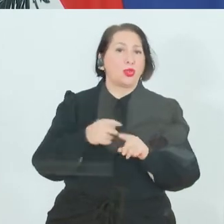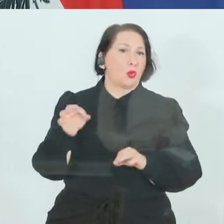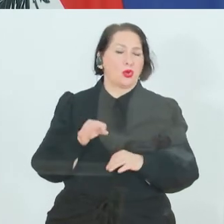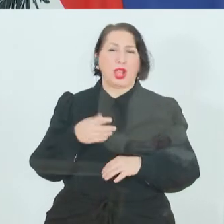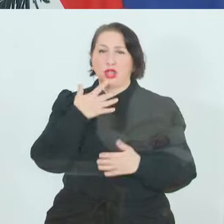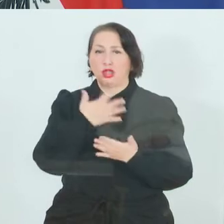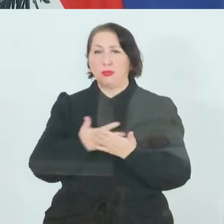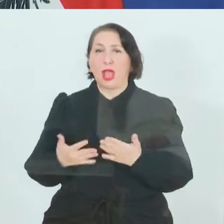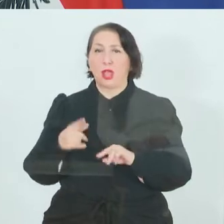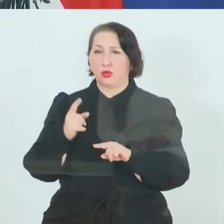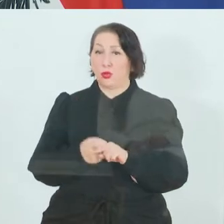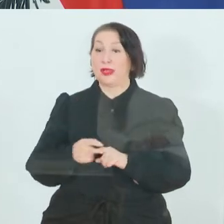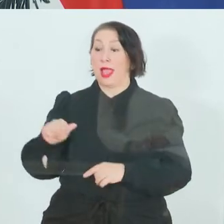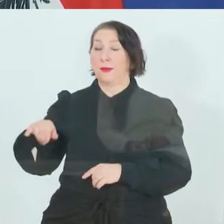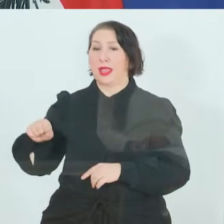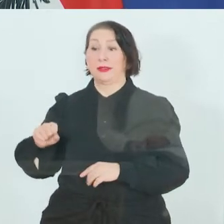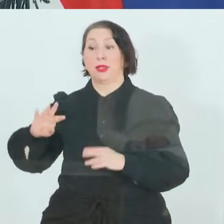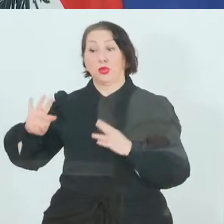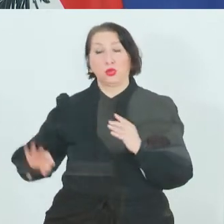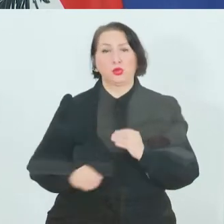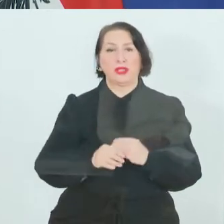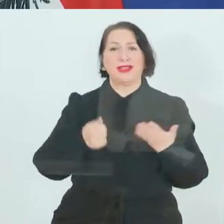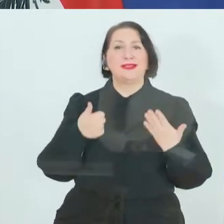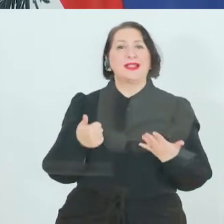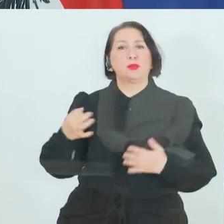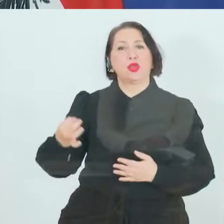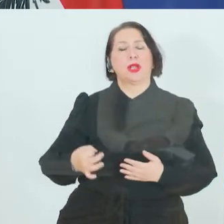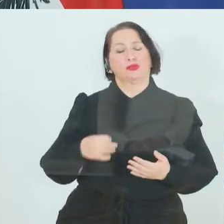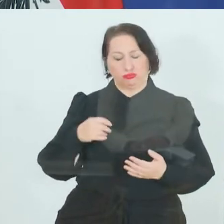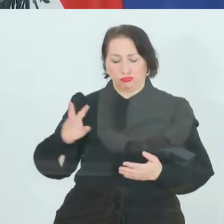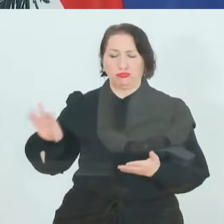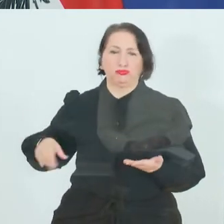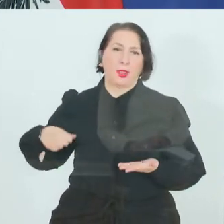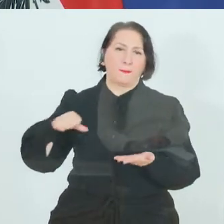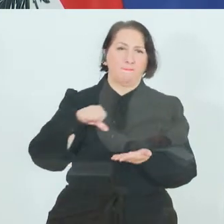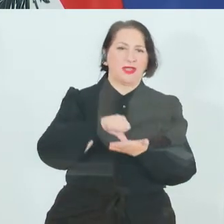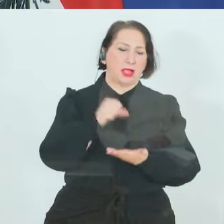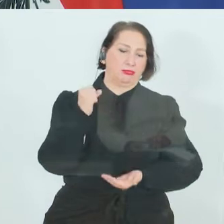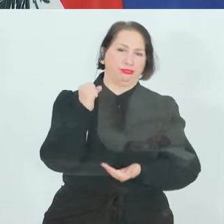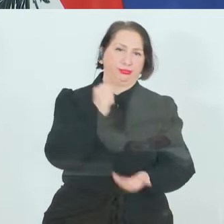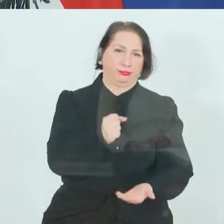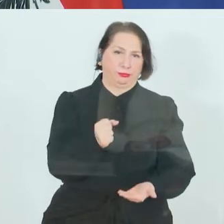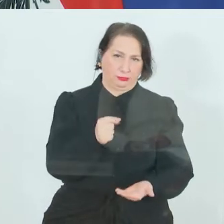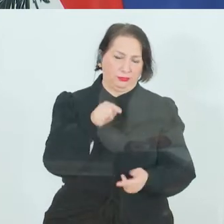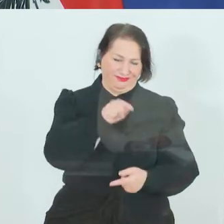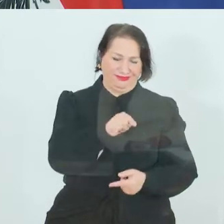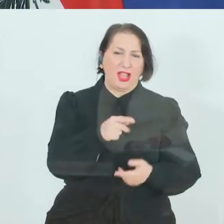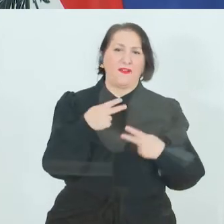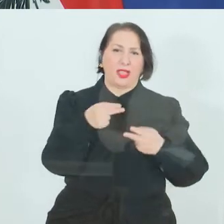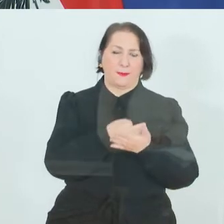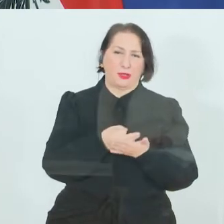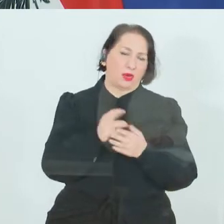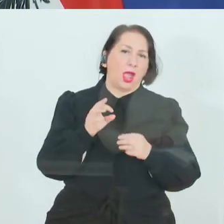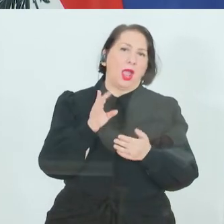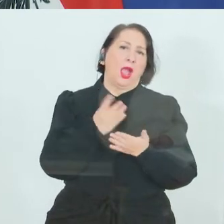AMS insgesamt noch zusätzlich 60 Prozent der Aus und Weiterbildungskosten. Und in den